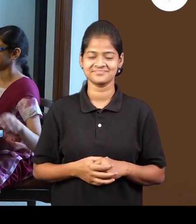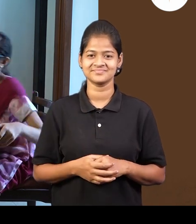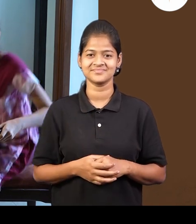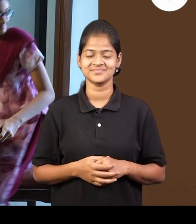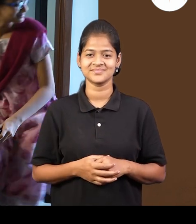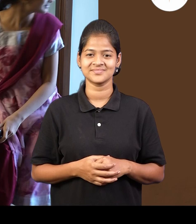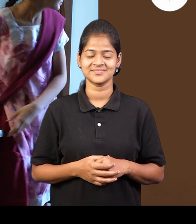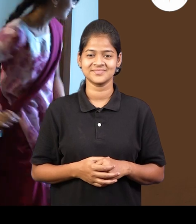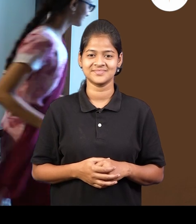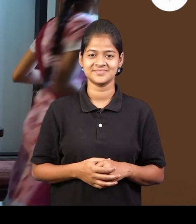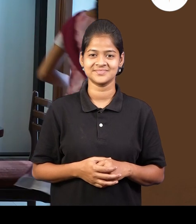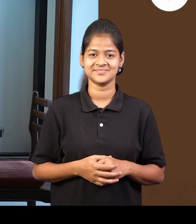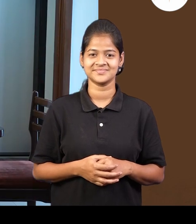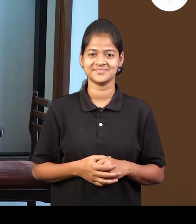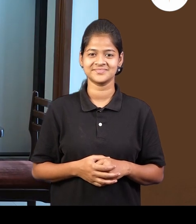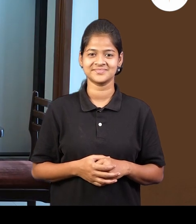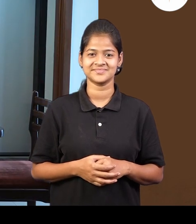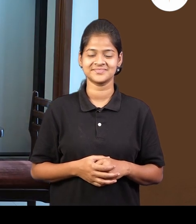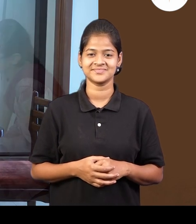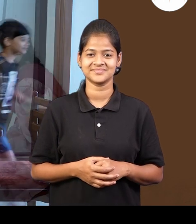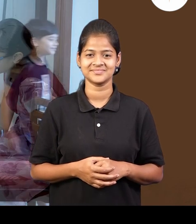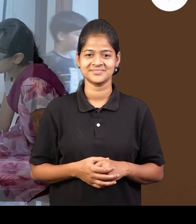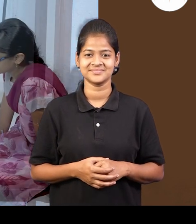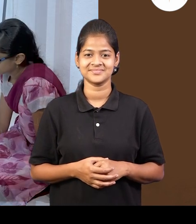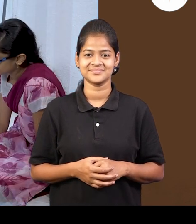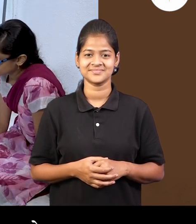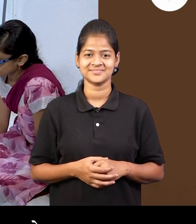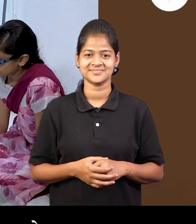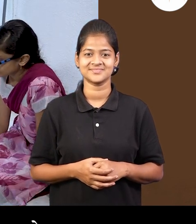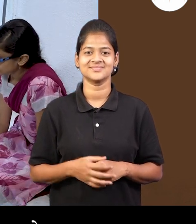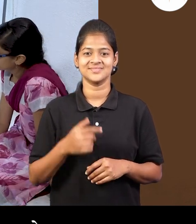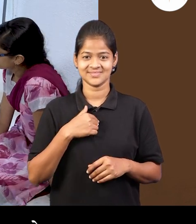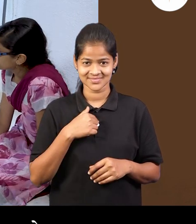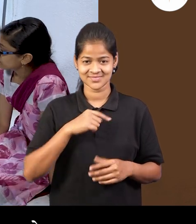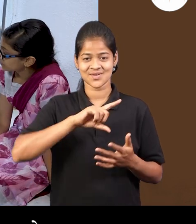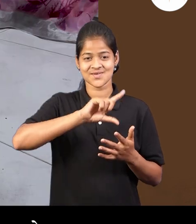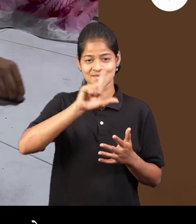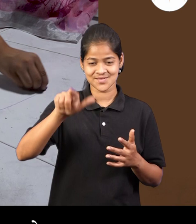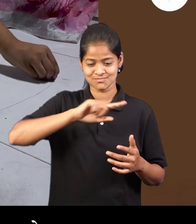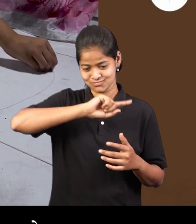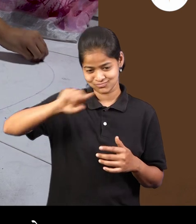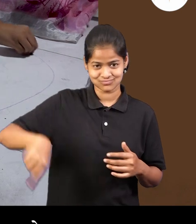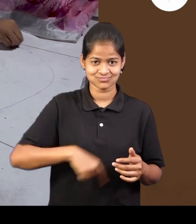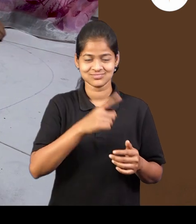वेडा वाकड़ा वर्तुल